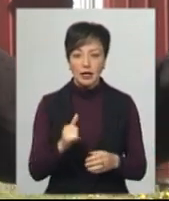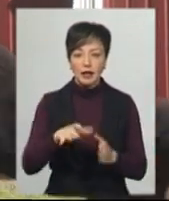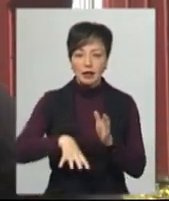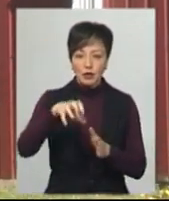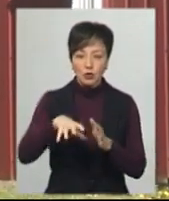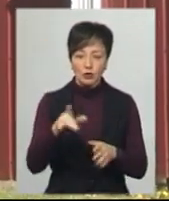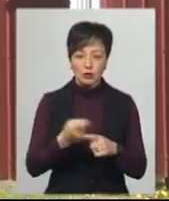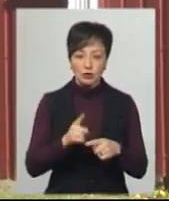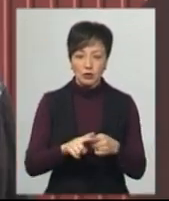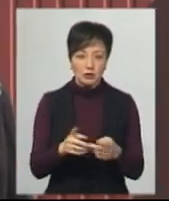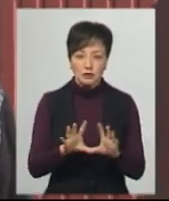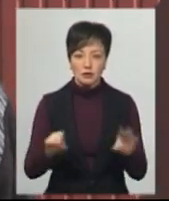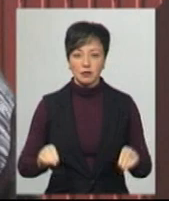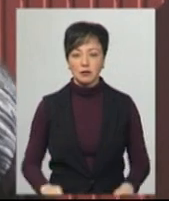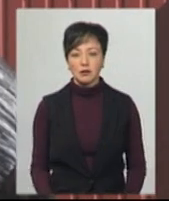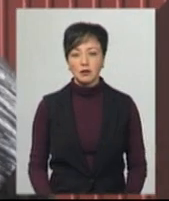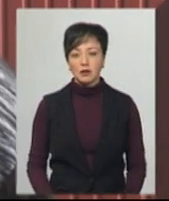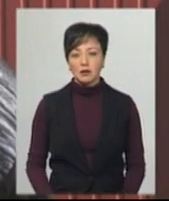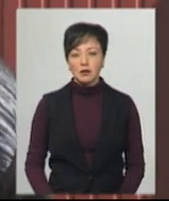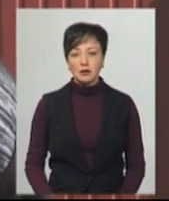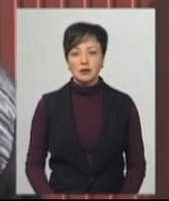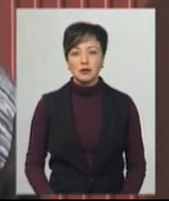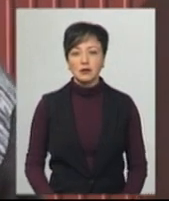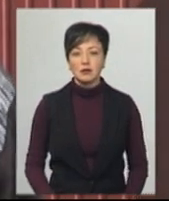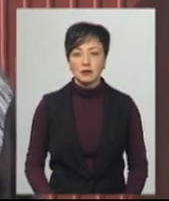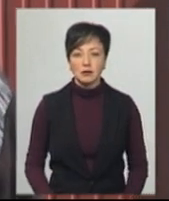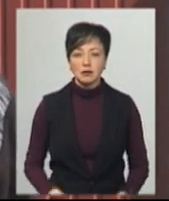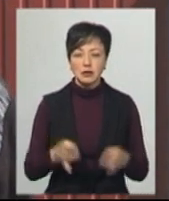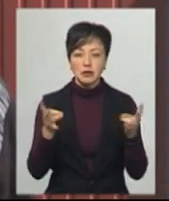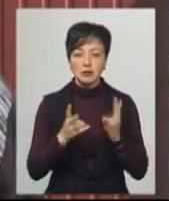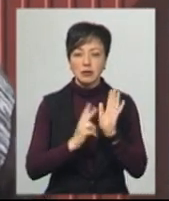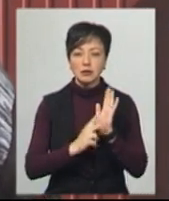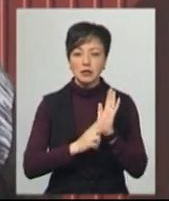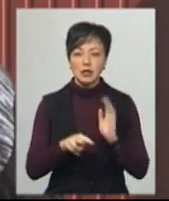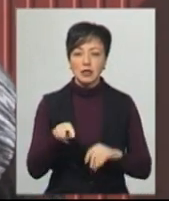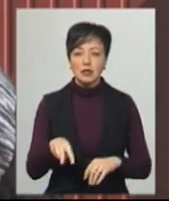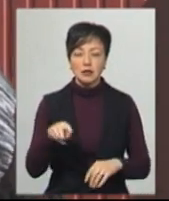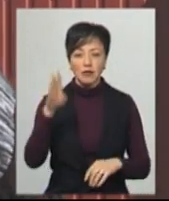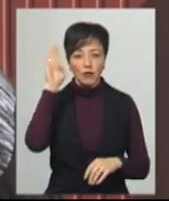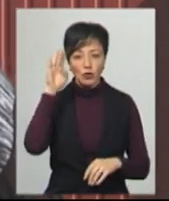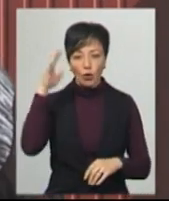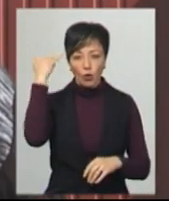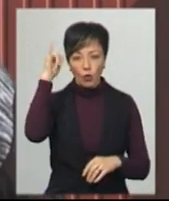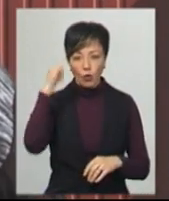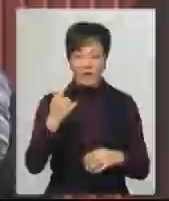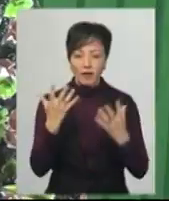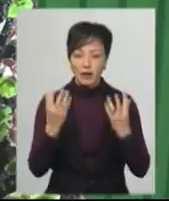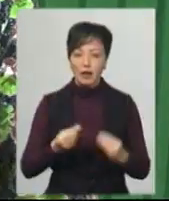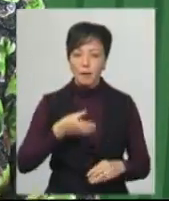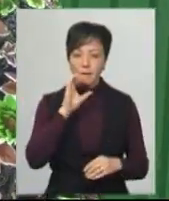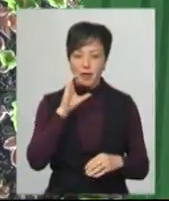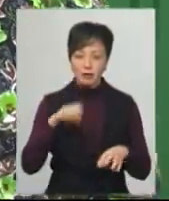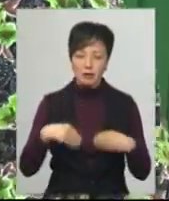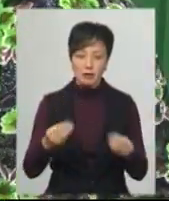кинули, викачаємо так. Худібку тримати, треба 70 літрів води корові на день пити надати.